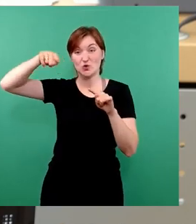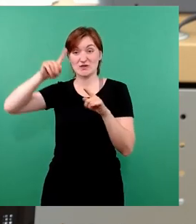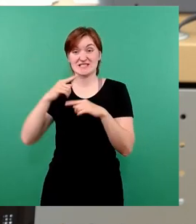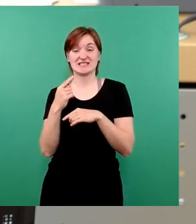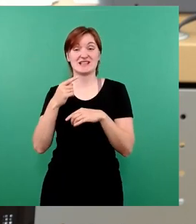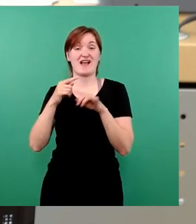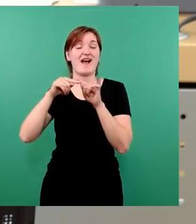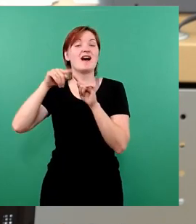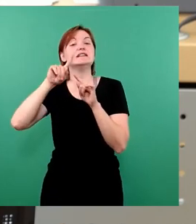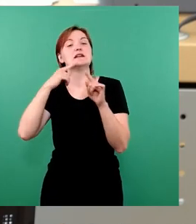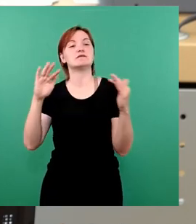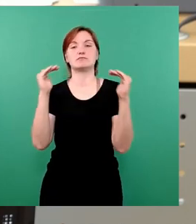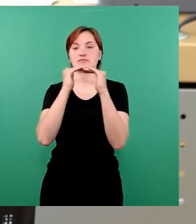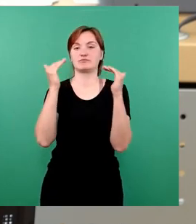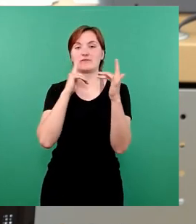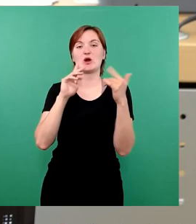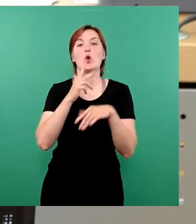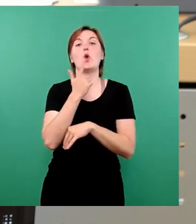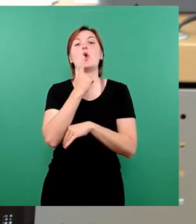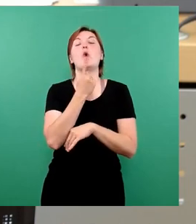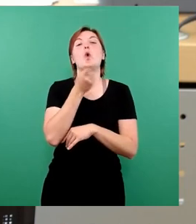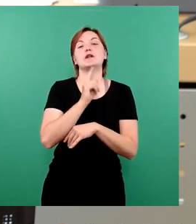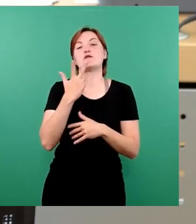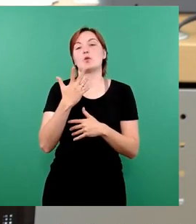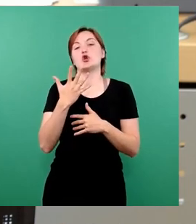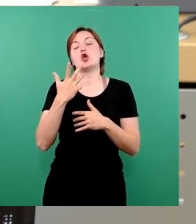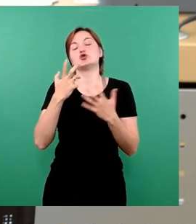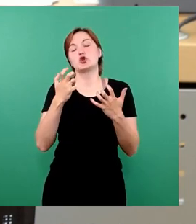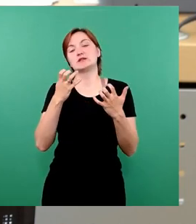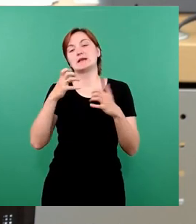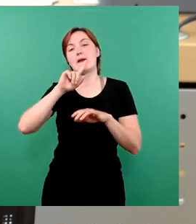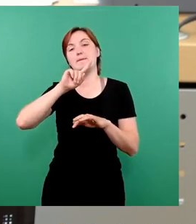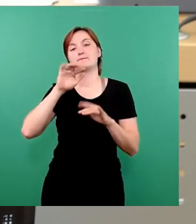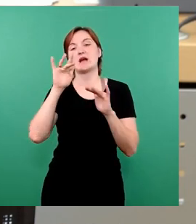hätten wir dieses Jahr 195 Millionen weniger auszugeben, beziehungsweise mehr übrig.